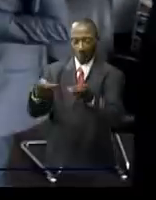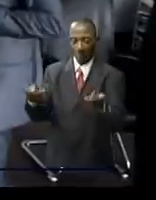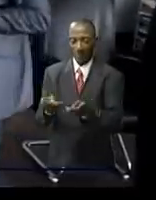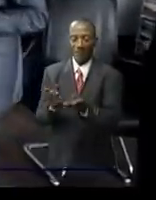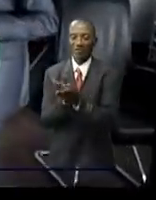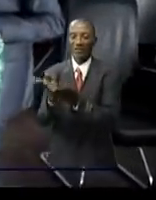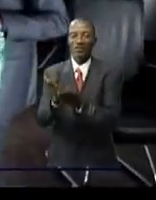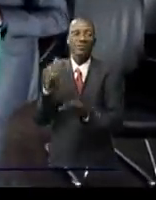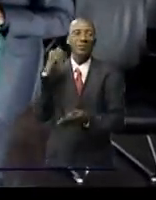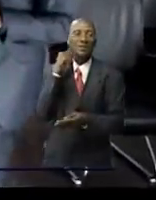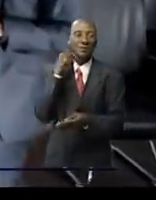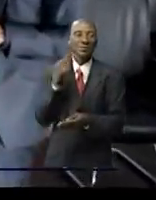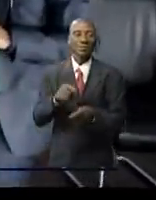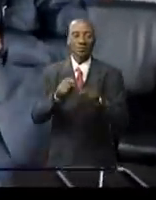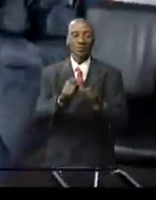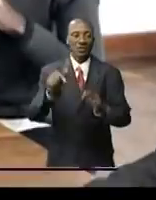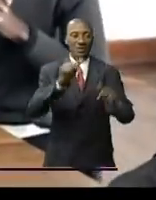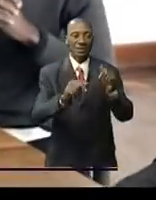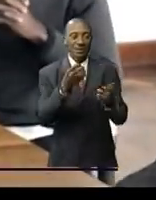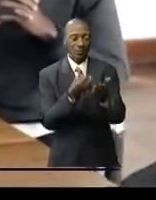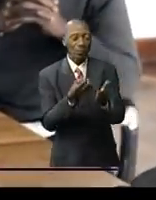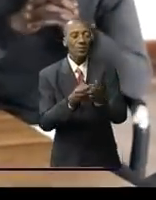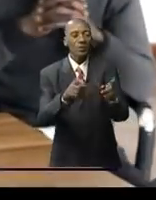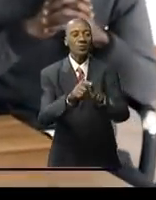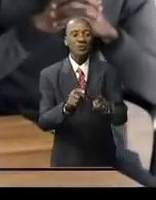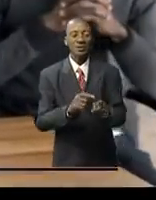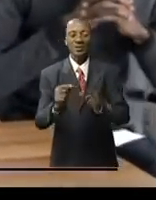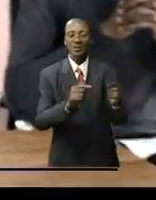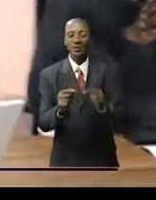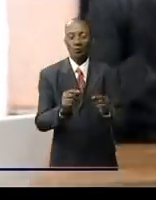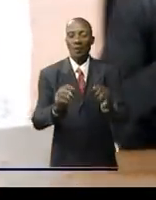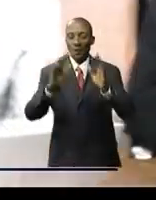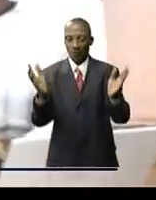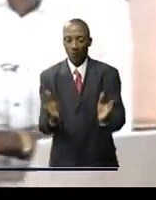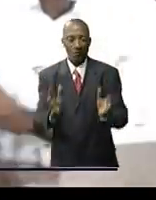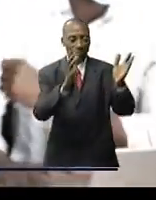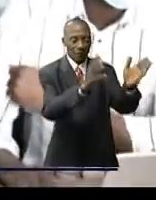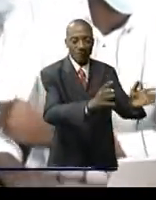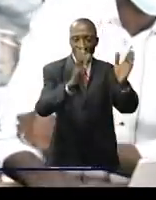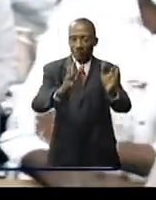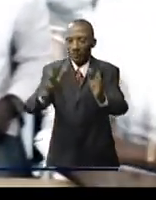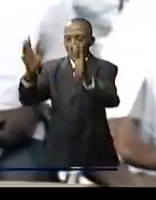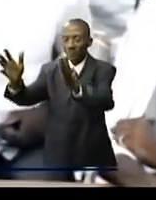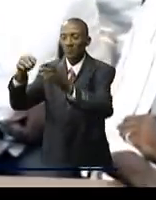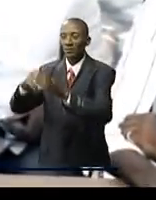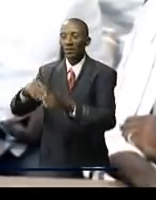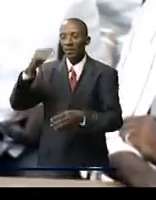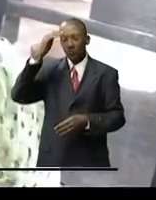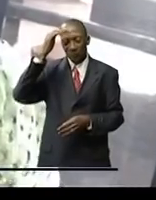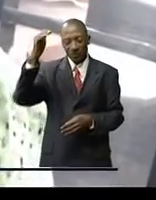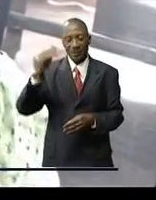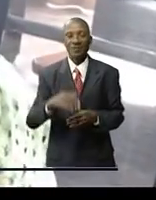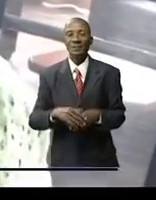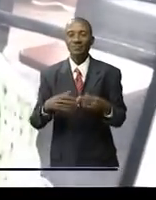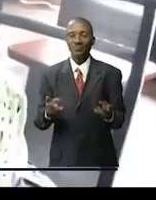que celle des sciences économiques et de gestion où seront placées ces poubelles Motifs des satisfactions du recteur de l